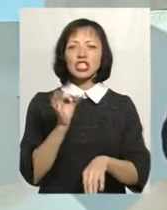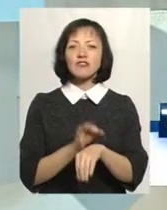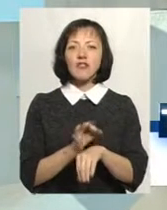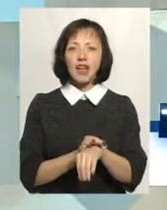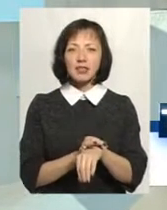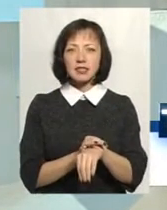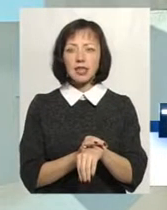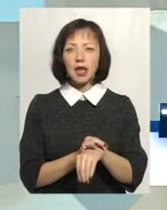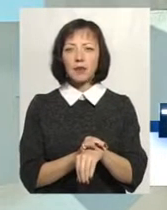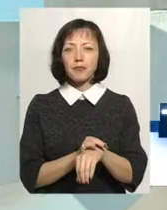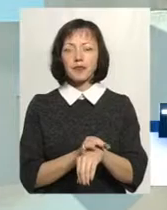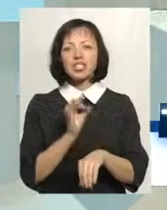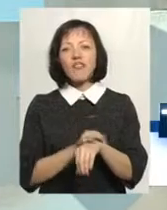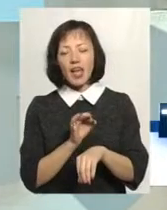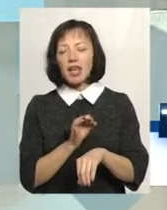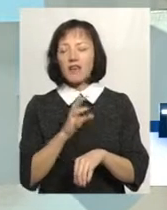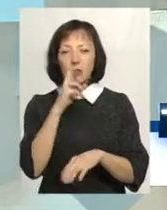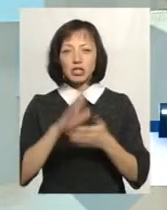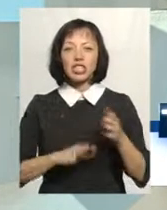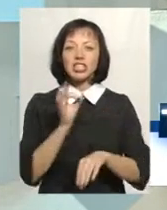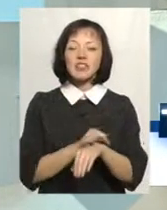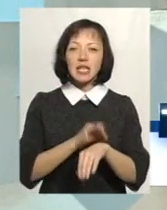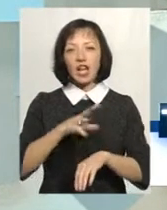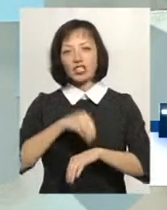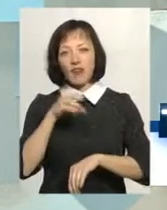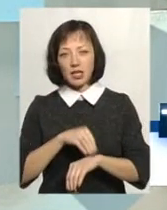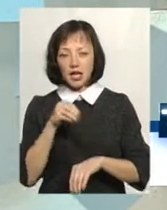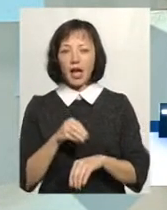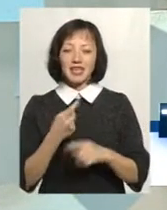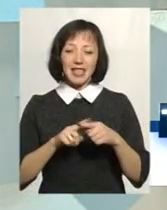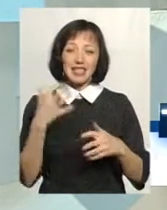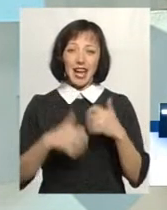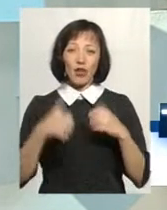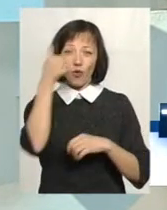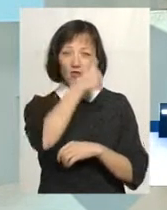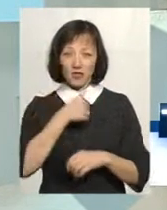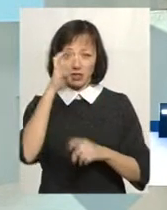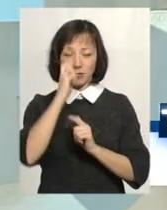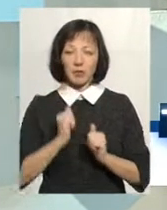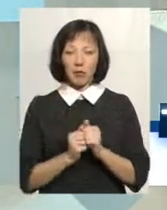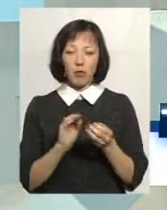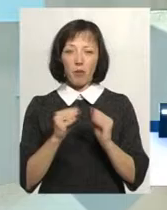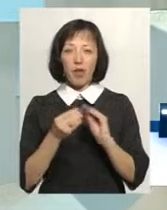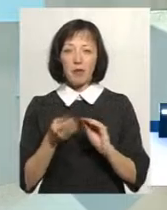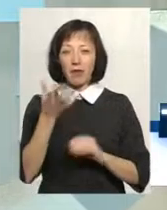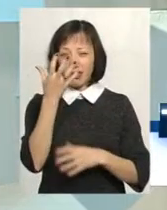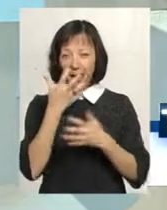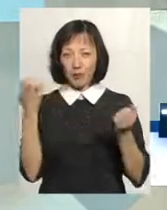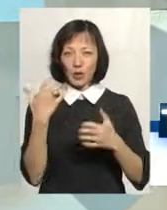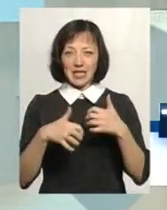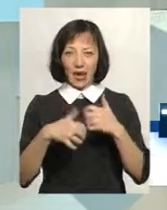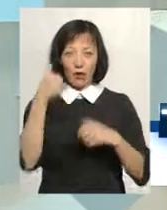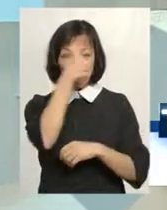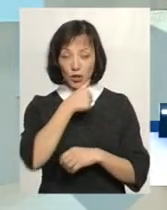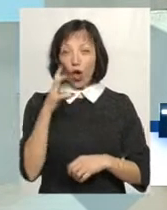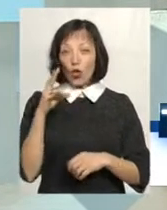Це були країни зовсім такі ще середньовічні, із усіма проблемами і вадами середньовіччя темного. Але за